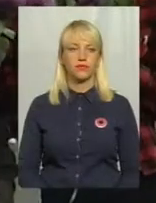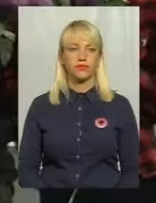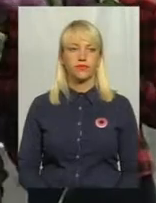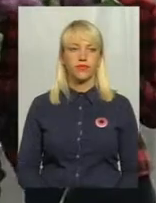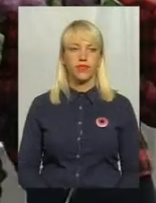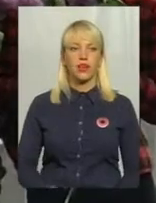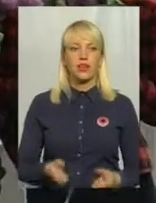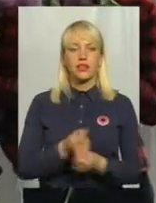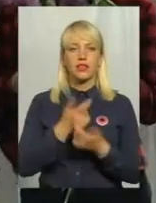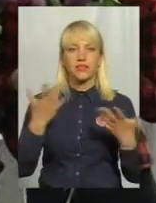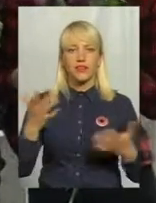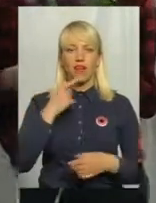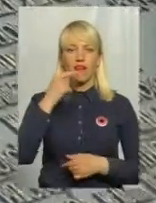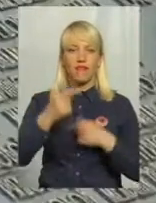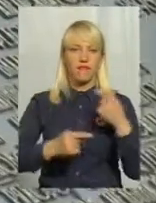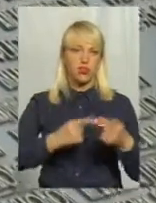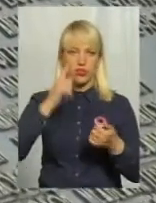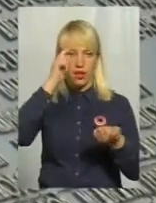вічна пам'ять.